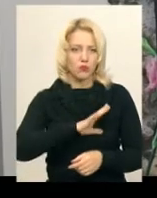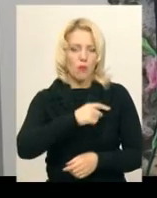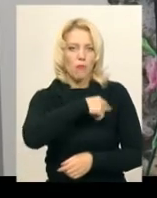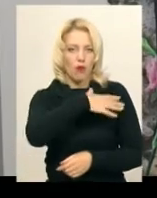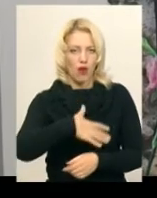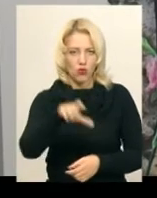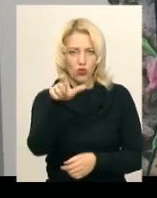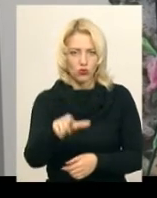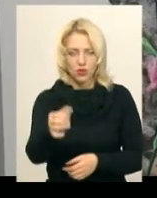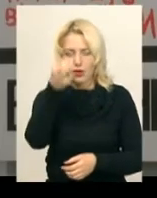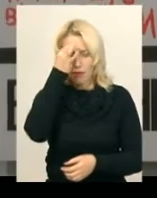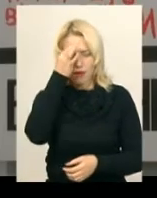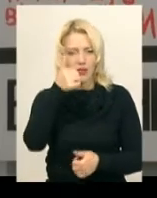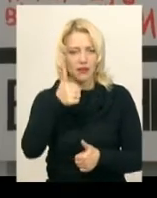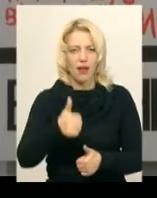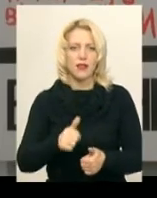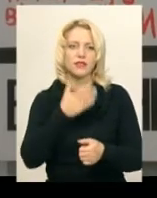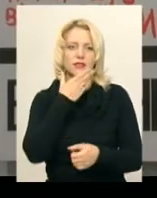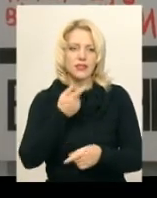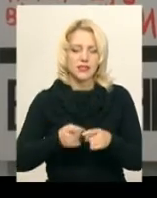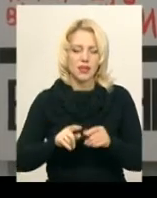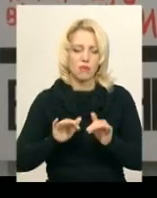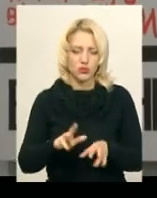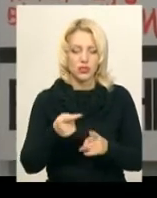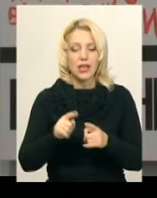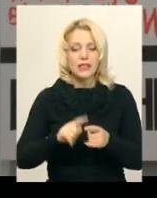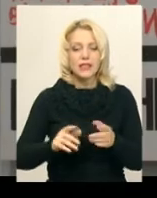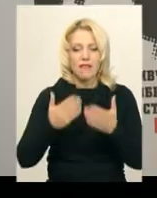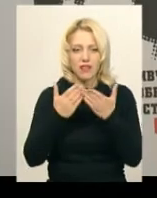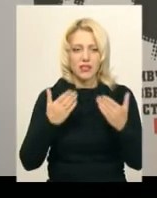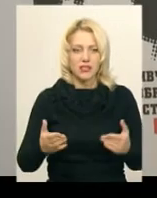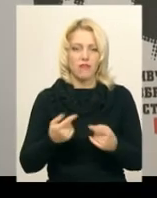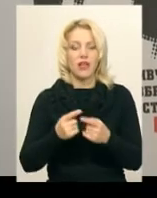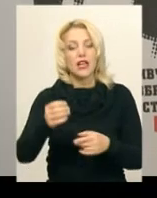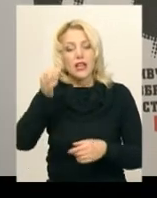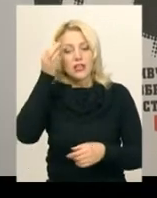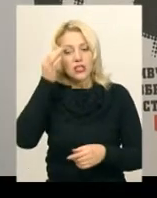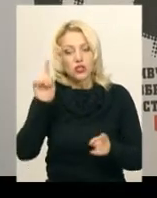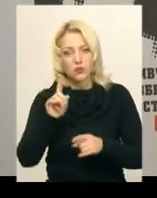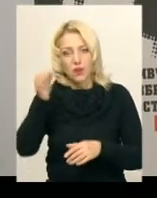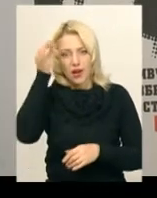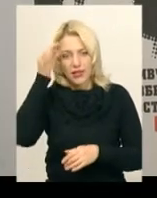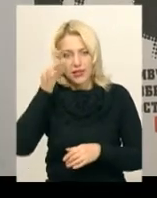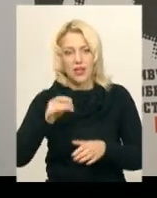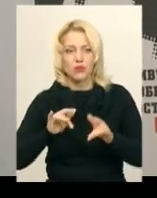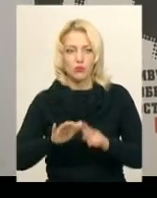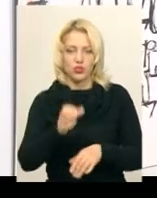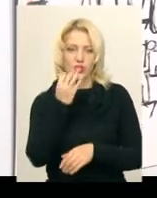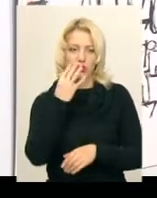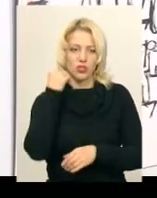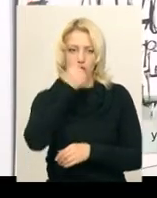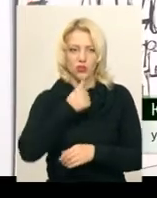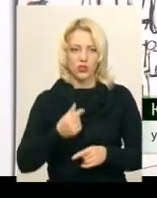Чоловік каже, добре пам'ятає ті події. Та додає, виставка «Майдан – простір творчості» створена, аби нагадати всім про події 2014-го року.